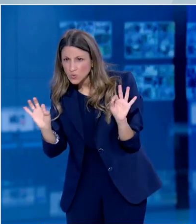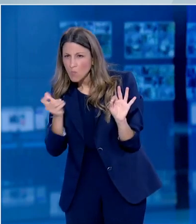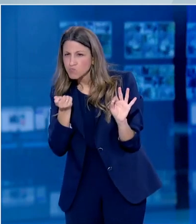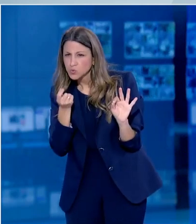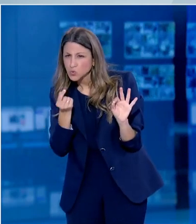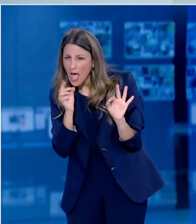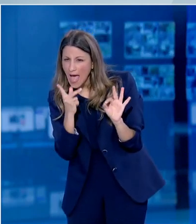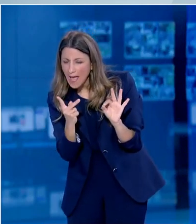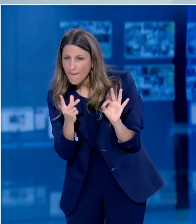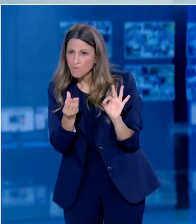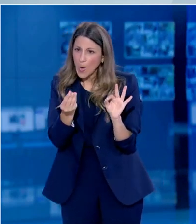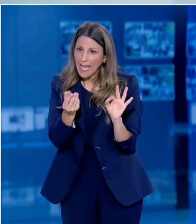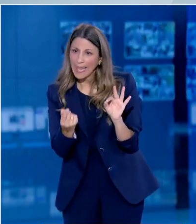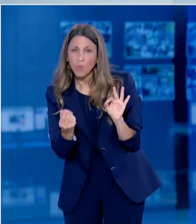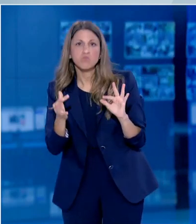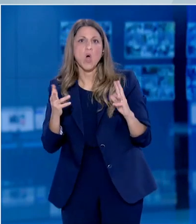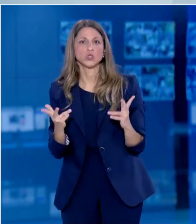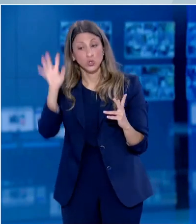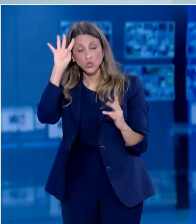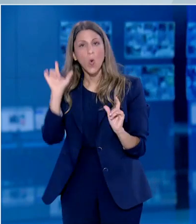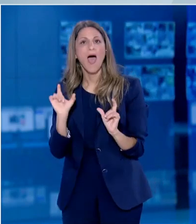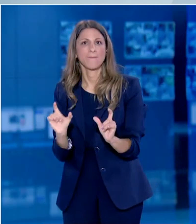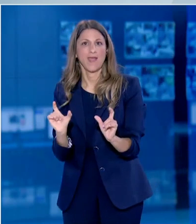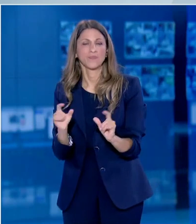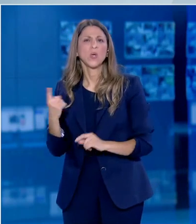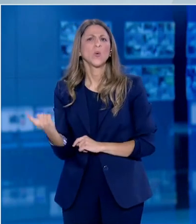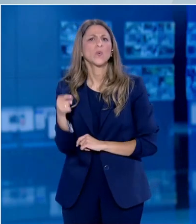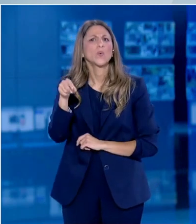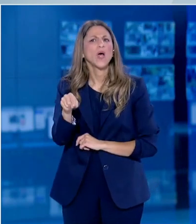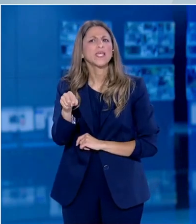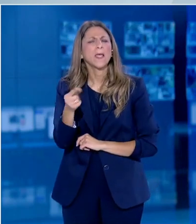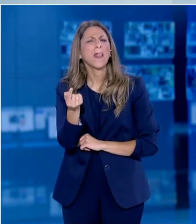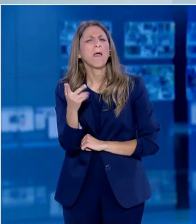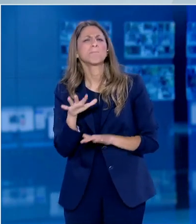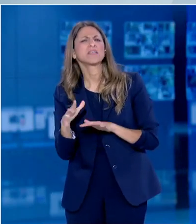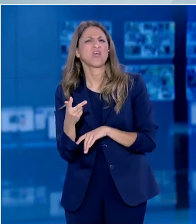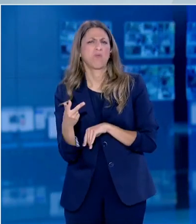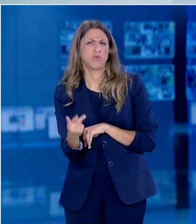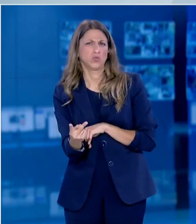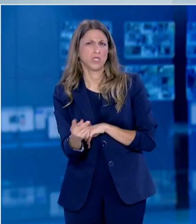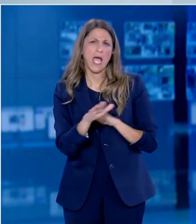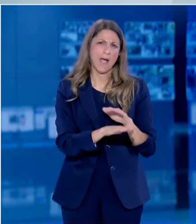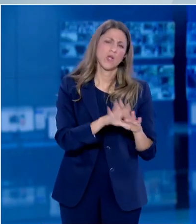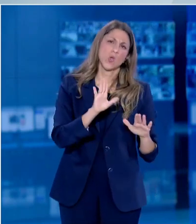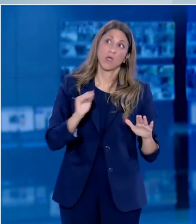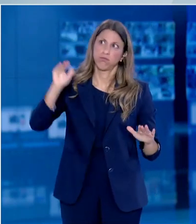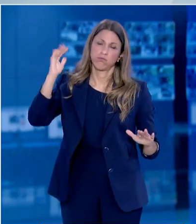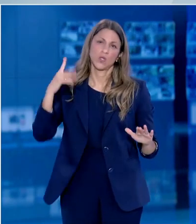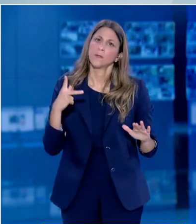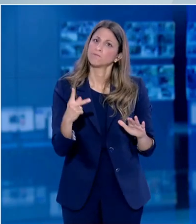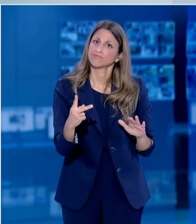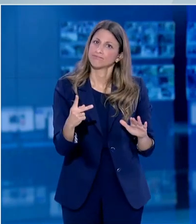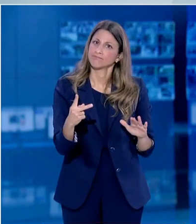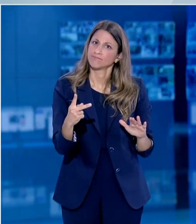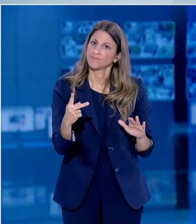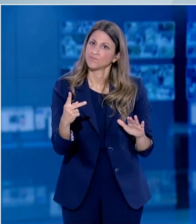αριθμό αντισσωμάτων. Και συνήθως σε αυτή τη φάση κρατάνε μια μεσαία δόση. Δεν κρατάνε ούτε την πολύ χαμηλή συνήθως δεν δουλεύει, ούτε